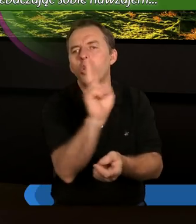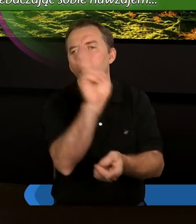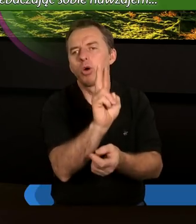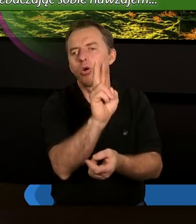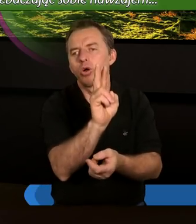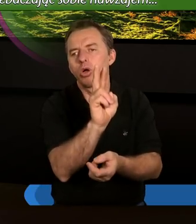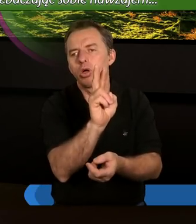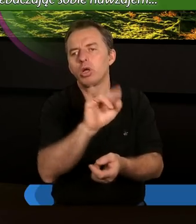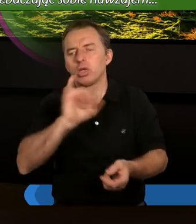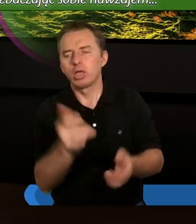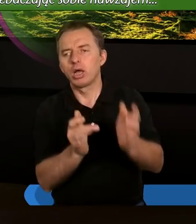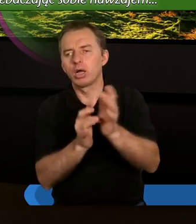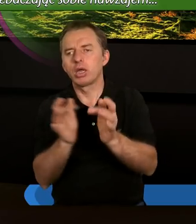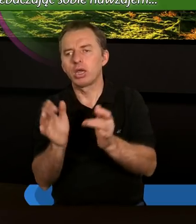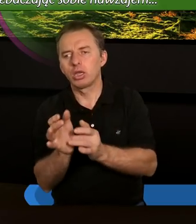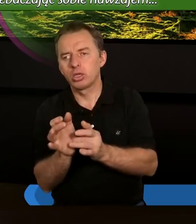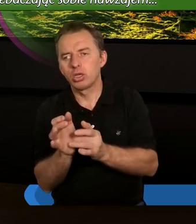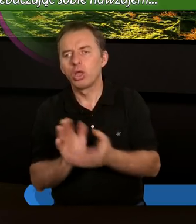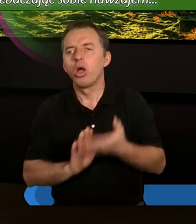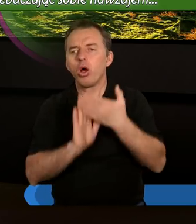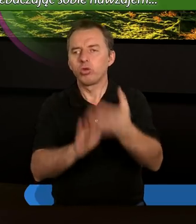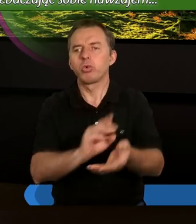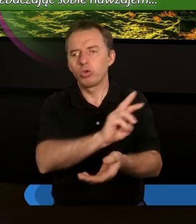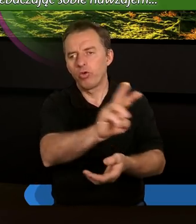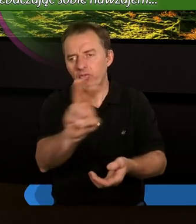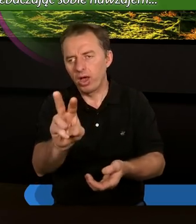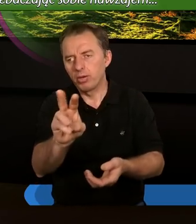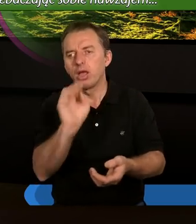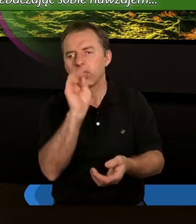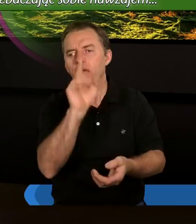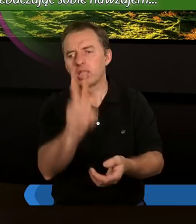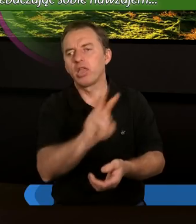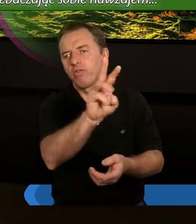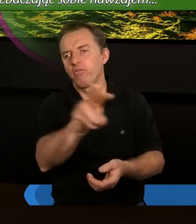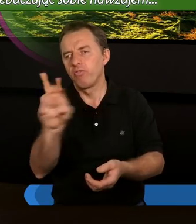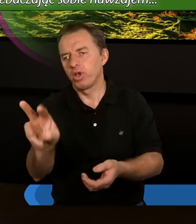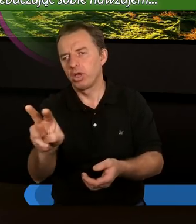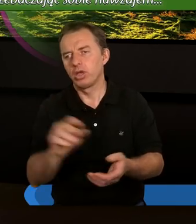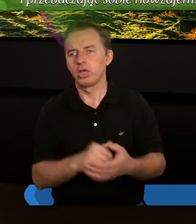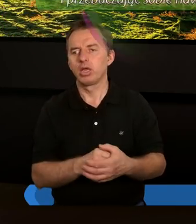komu, jak Chrystus odpuścił wam, tak i wy.